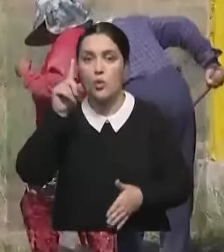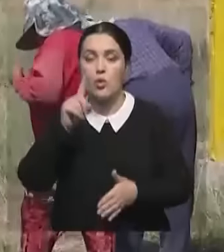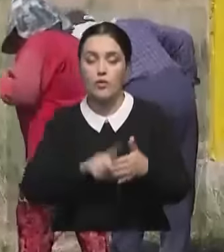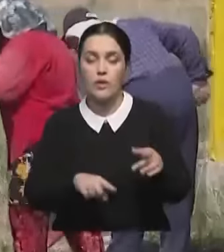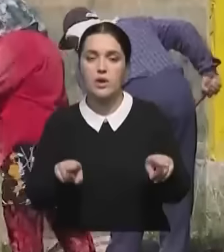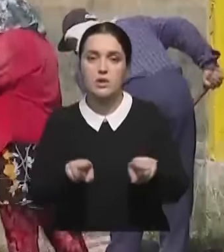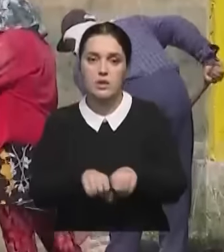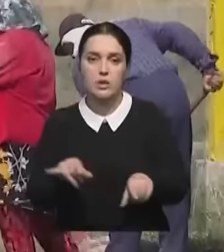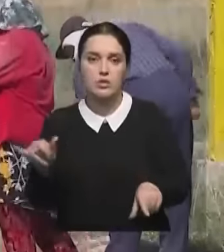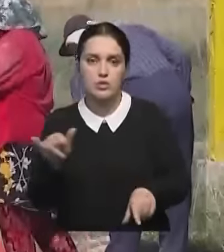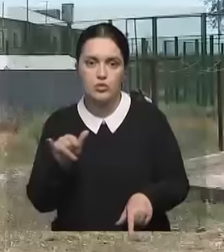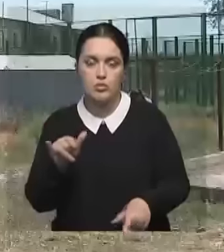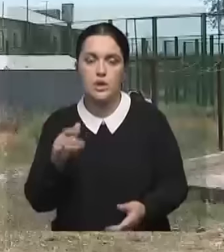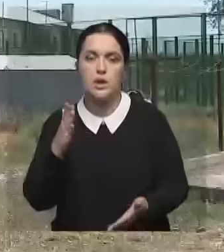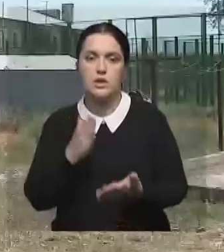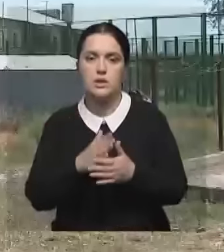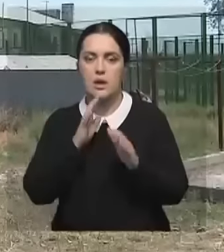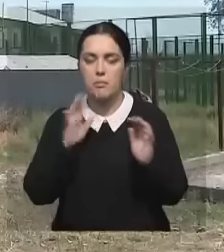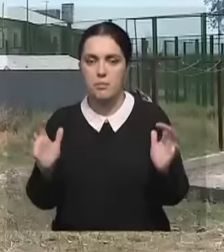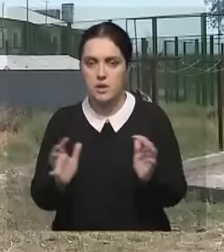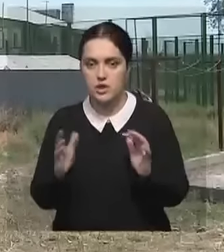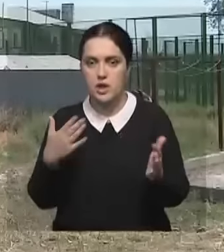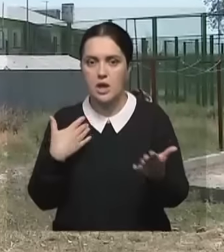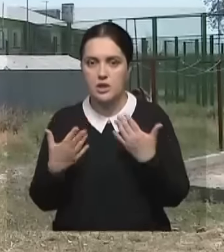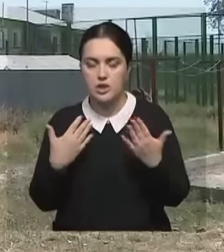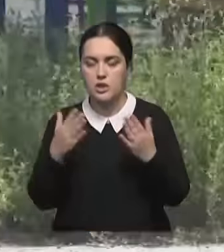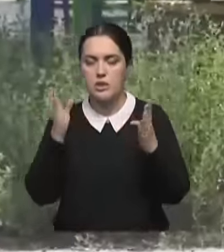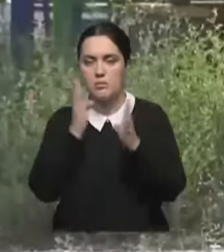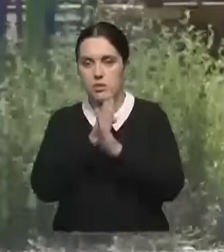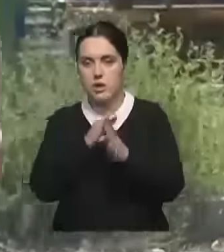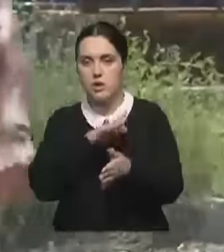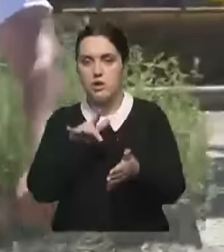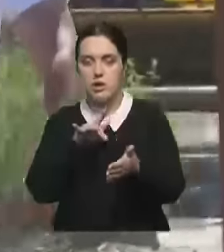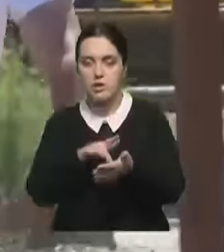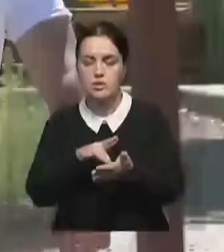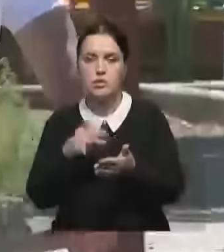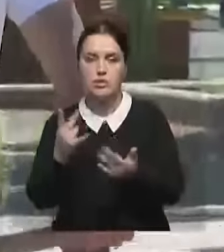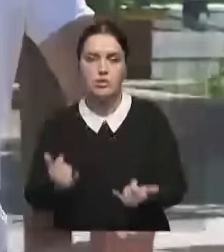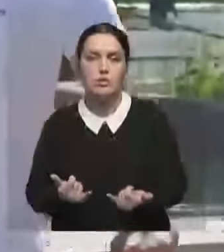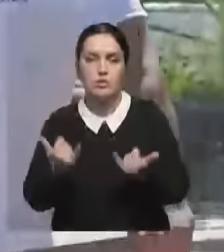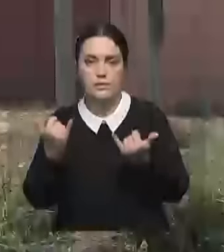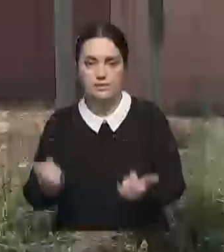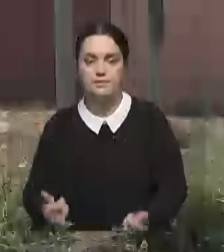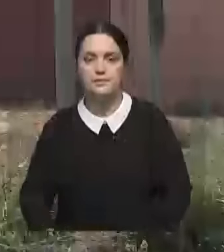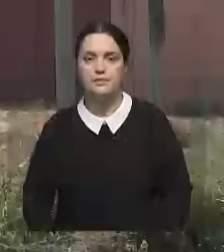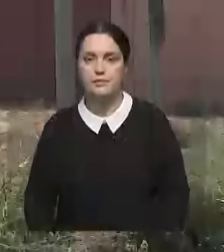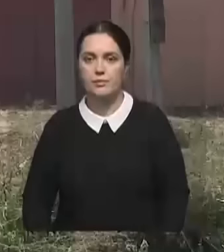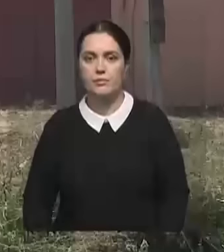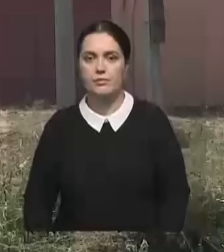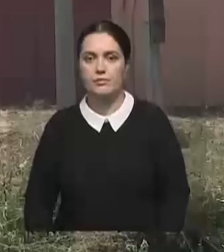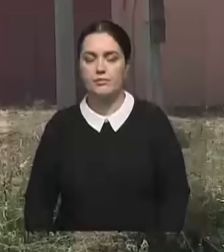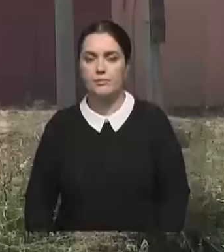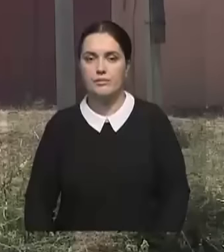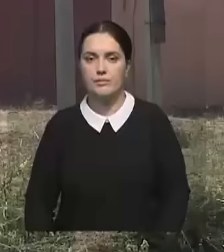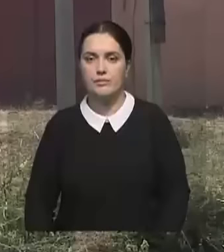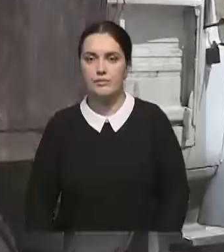субботники способствуют формированию бережного отношения к окружающей среде и городскому имуществу. Айсулу Махмутова, Жандос Шумабек, Ербулат